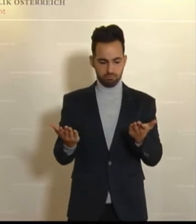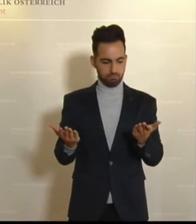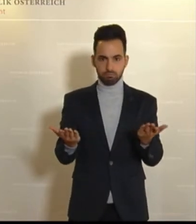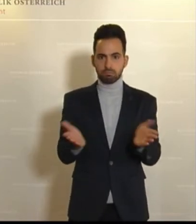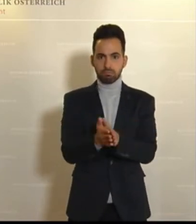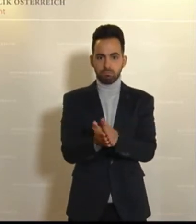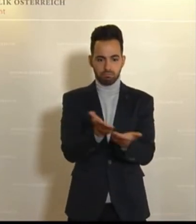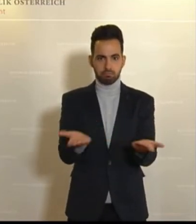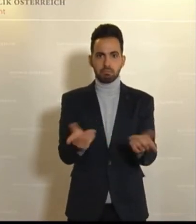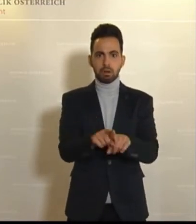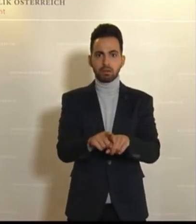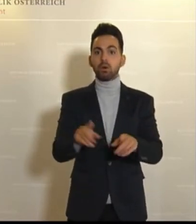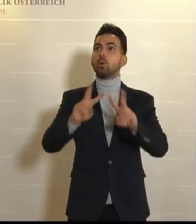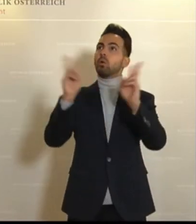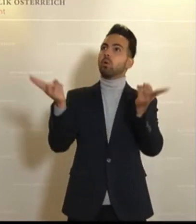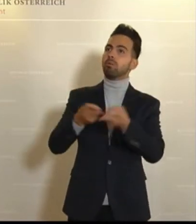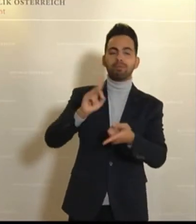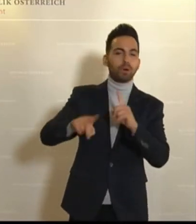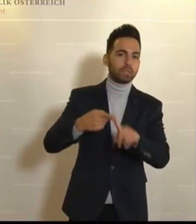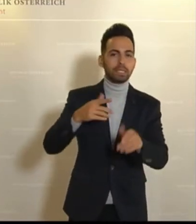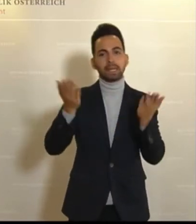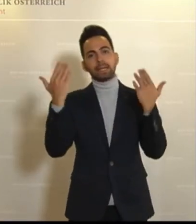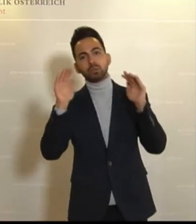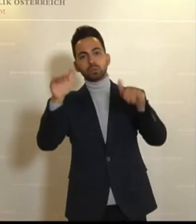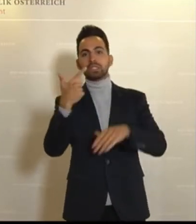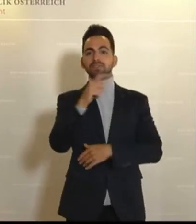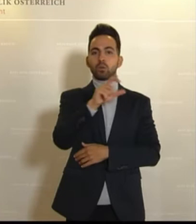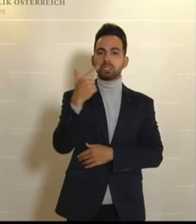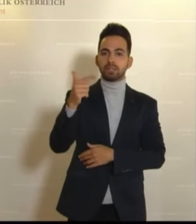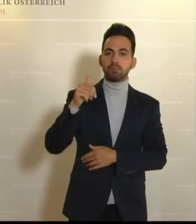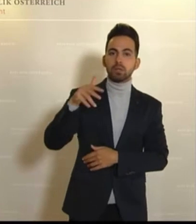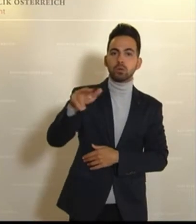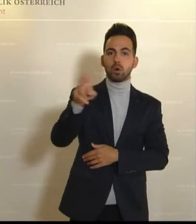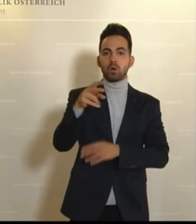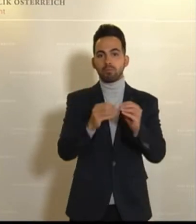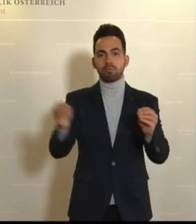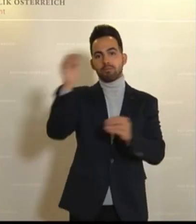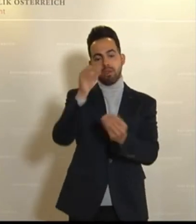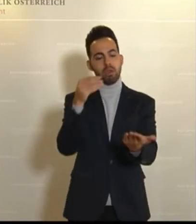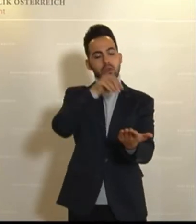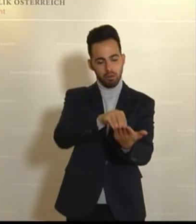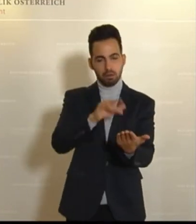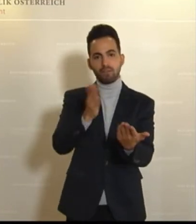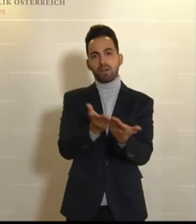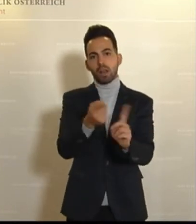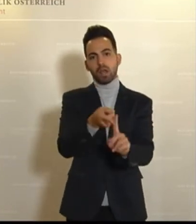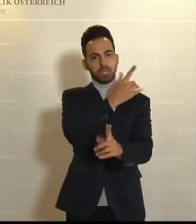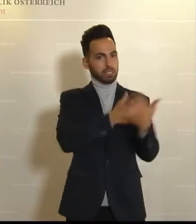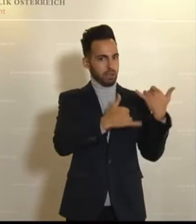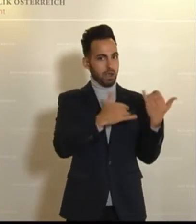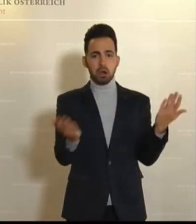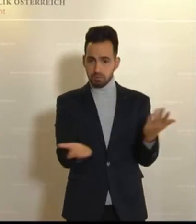näheren jetzt Klimaschutz, Naturschutz, 220 Millionen Euro mehr aus als im letzten Jahr. Diese Maßnahmen